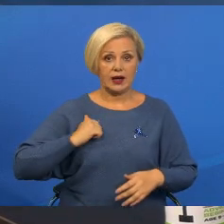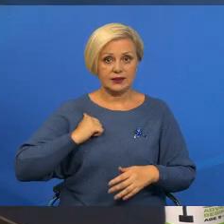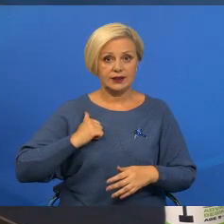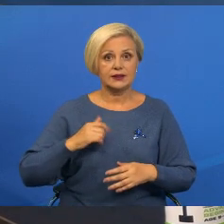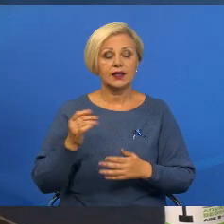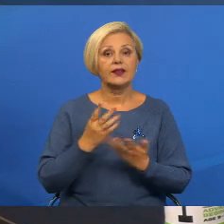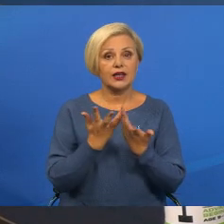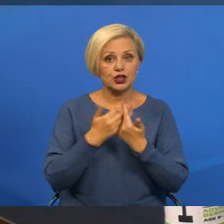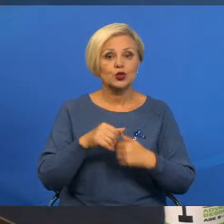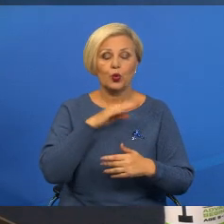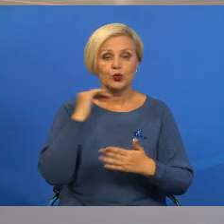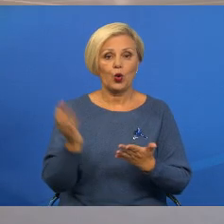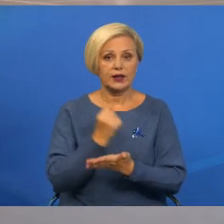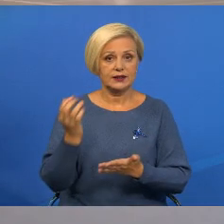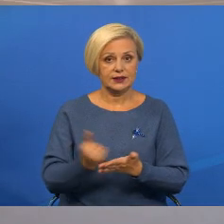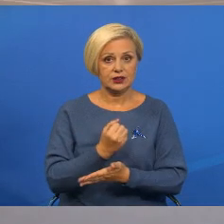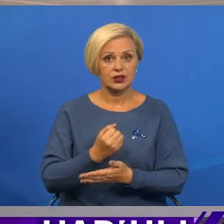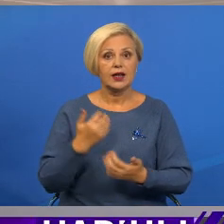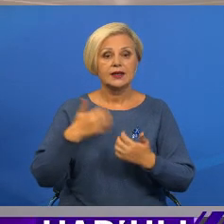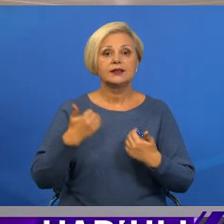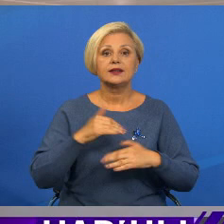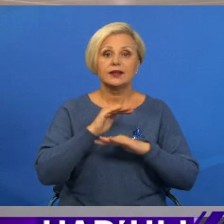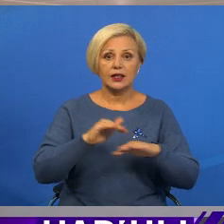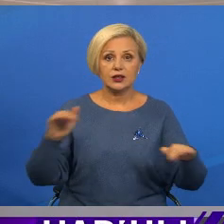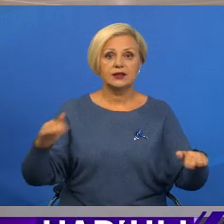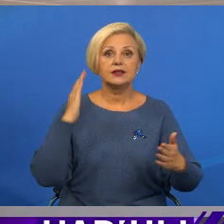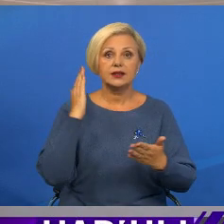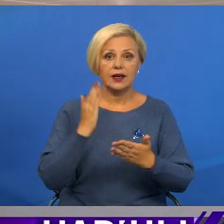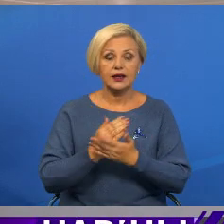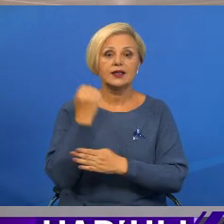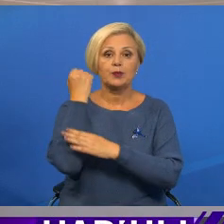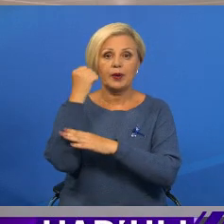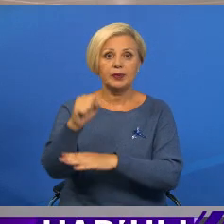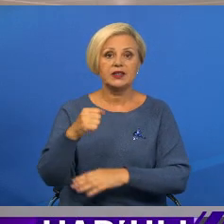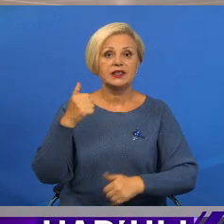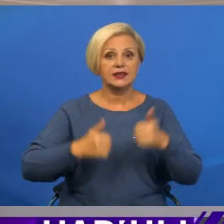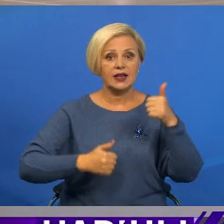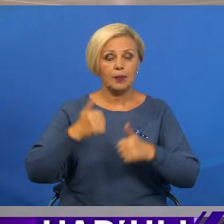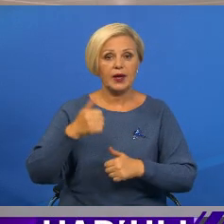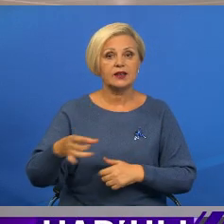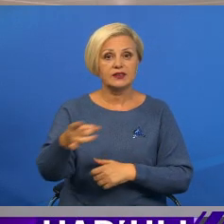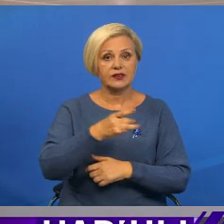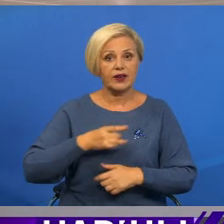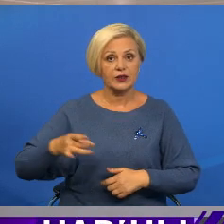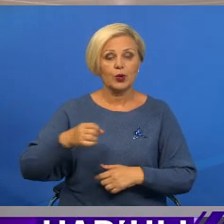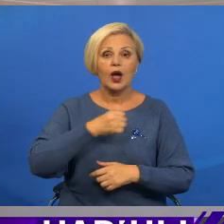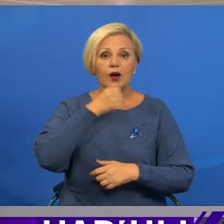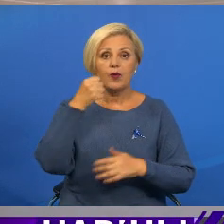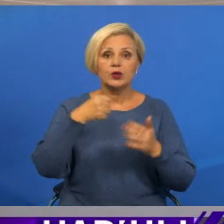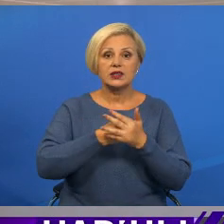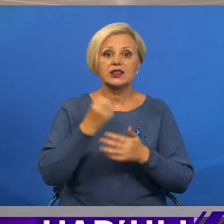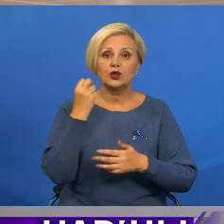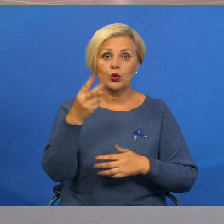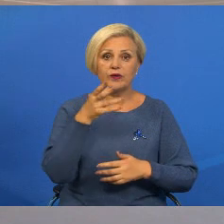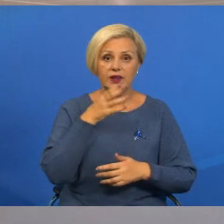выхованцев не мало досягнений. Среди наших детей есть победители первенства республики в возрасте до 12